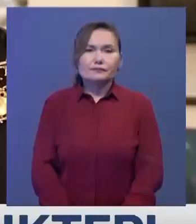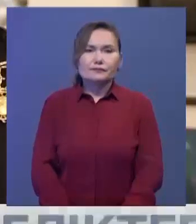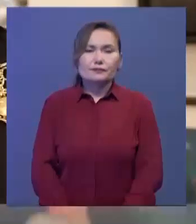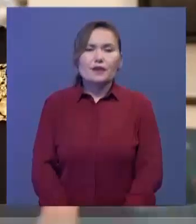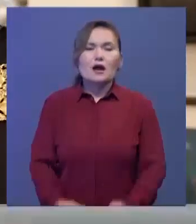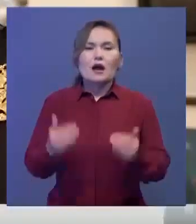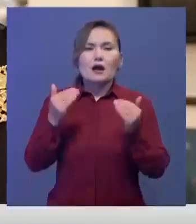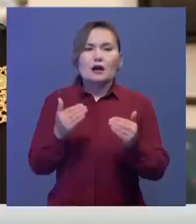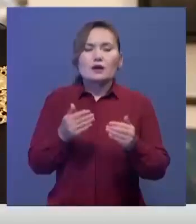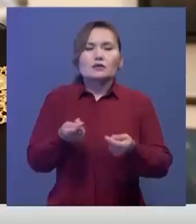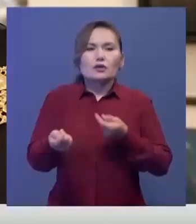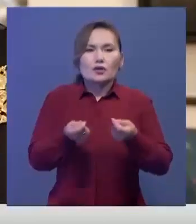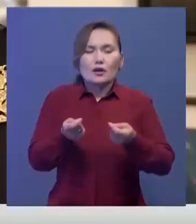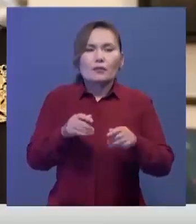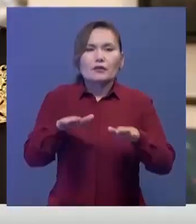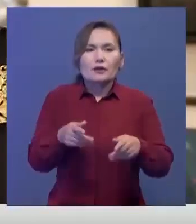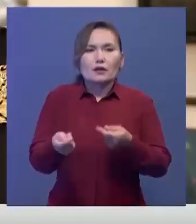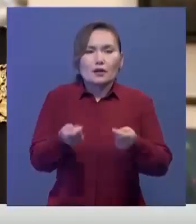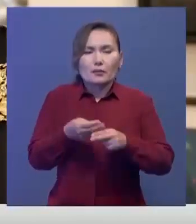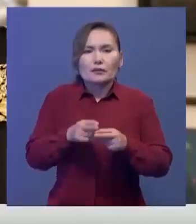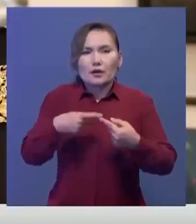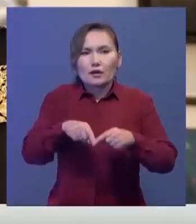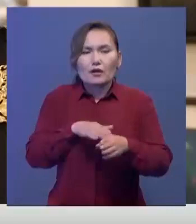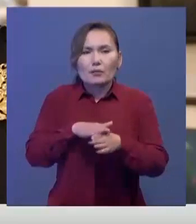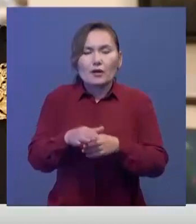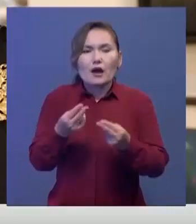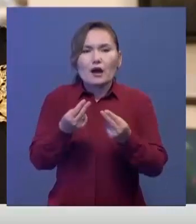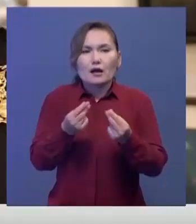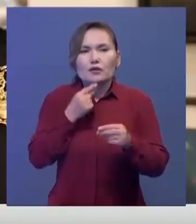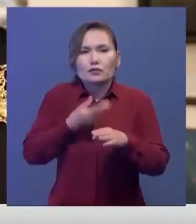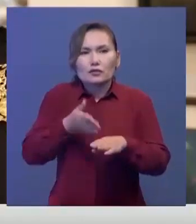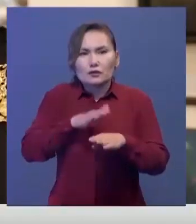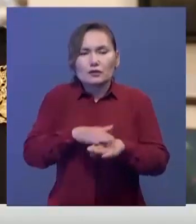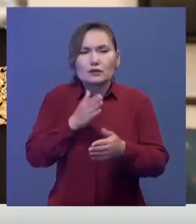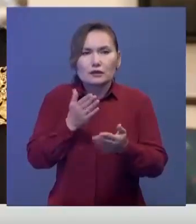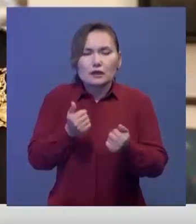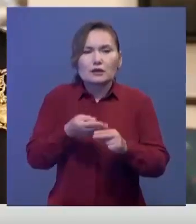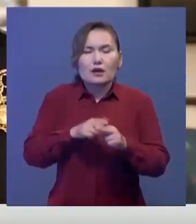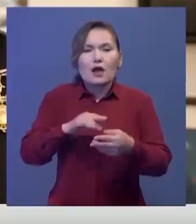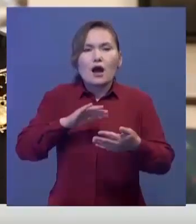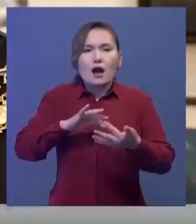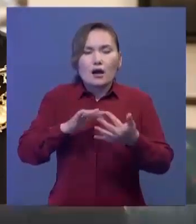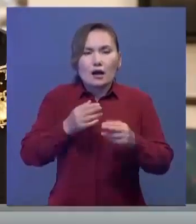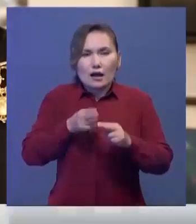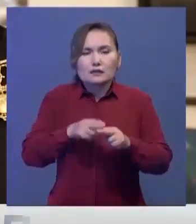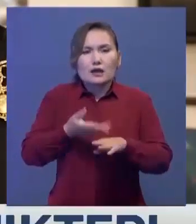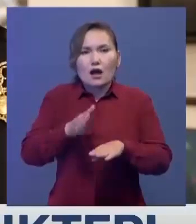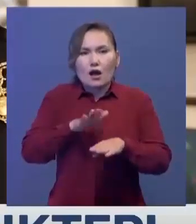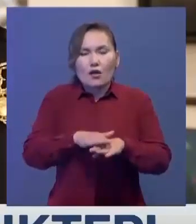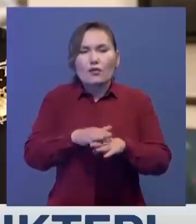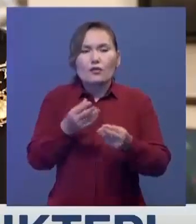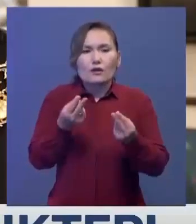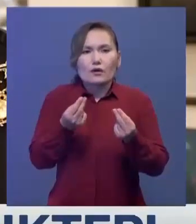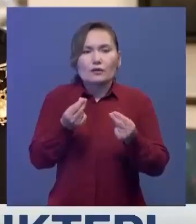Қазір үкметті жергілікті атқарушу орғындарда қаржыдан қиналып жатыр. Бүгінгі де ауыргезеңде бюджет қаражатын дұрыс